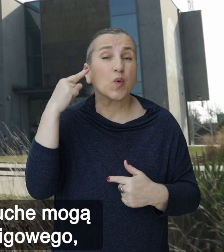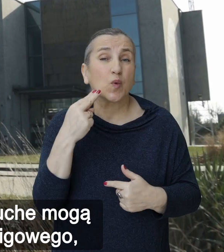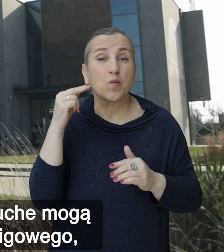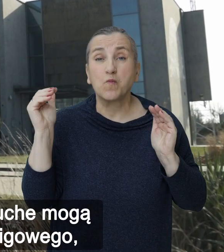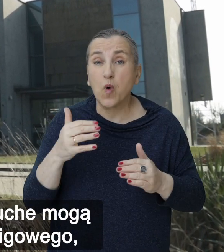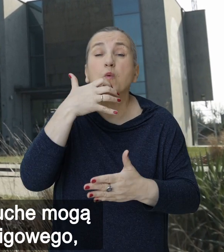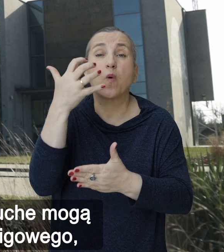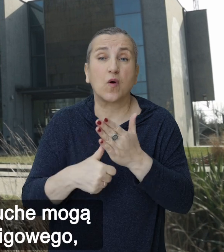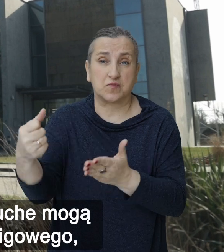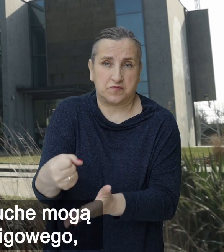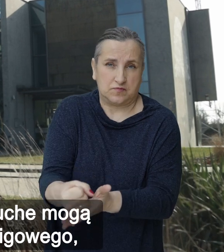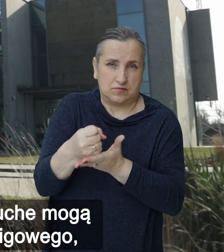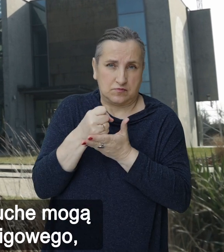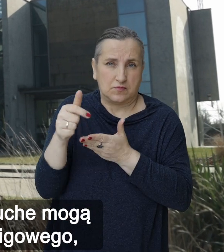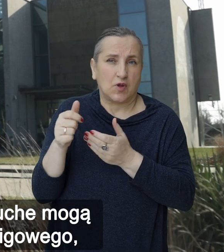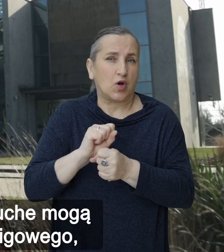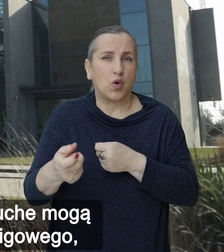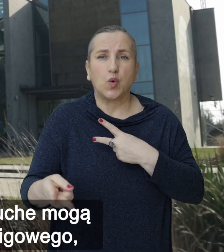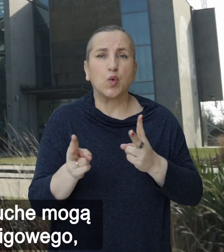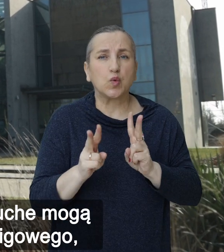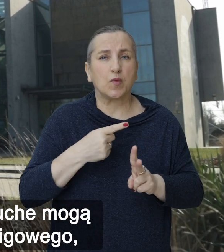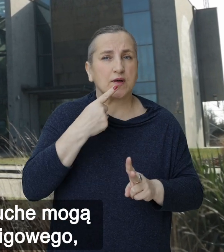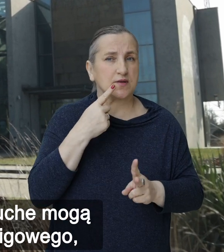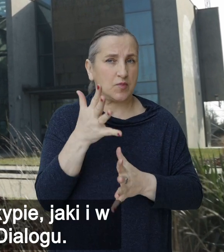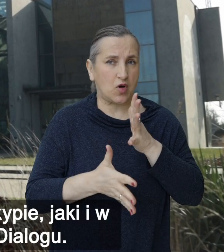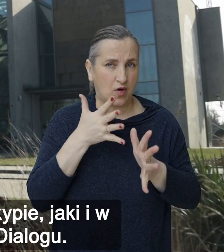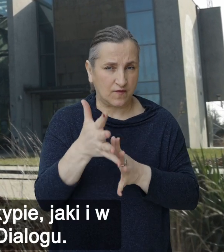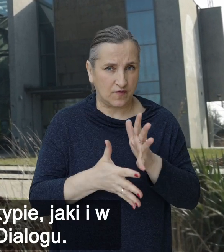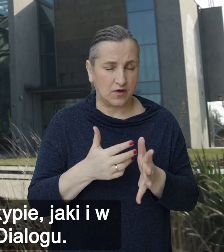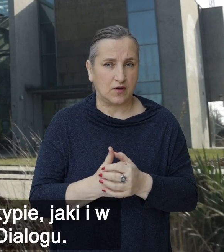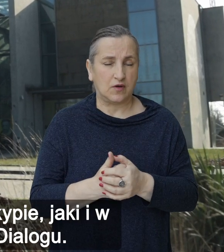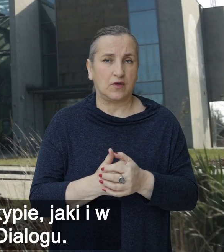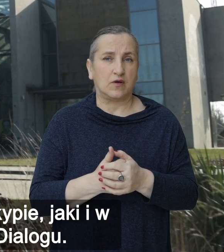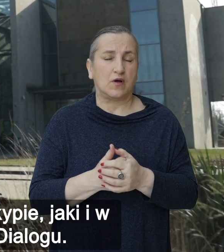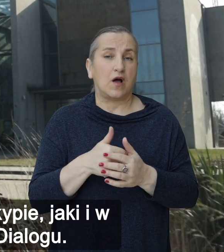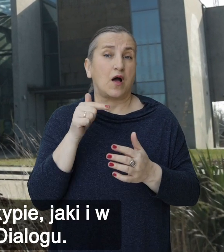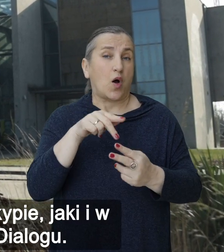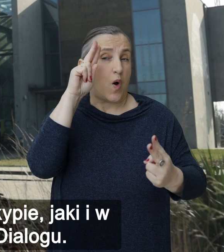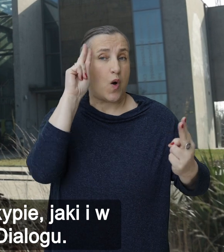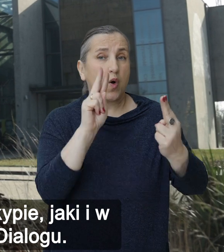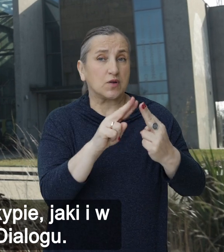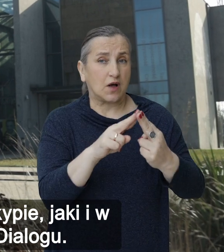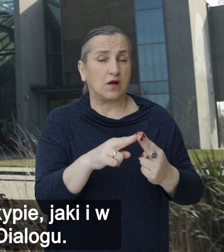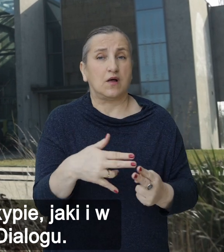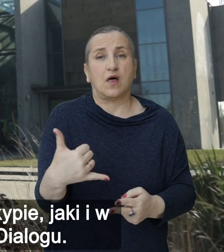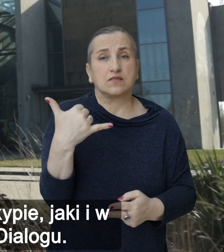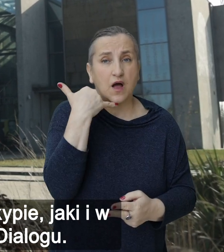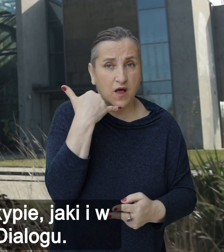skorzystać ze wsparcia tłumacza języka migowego zarówno w kontakcie